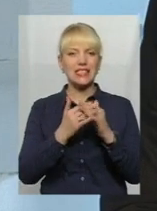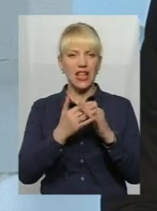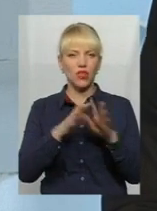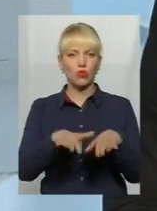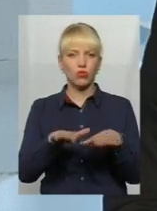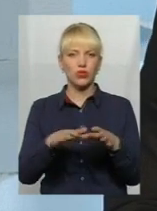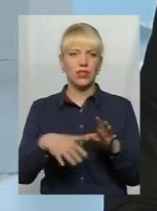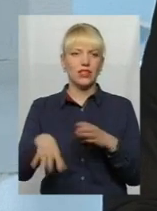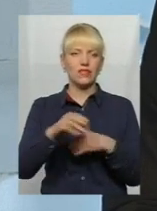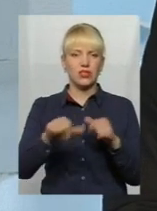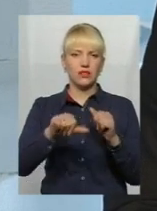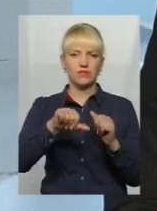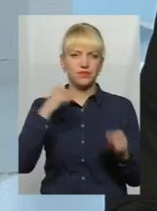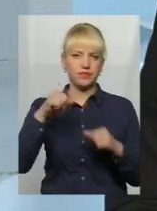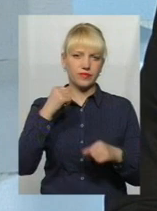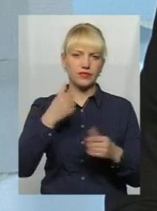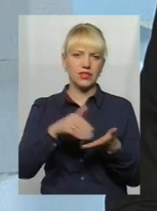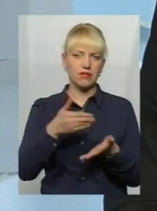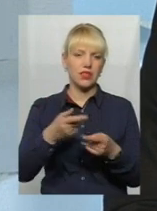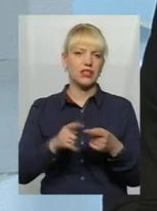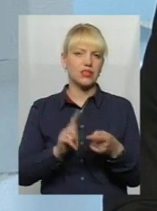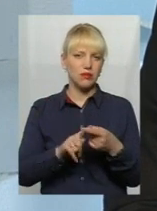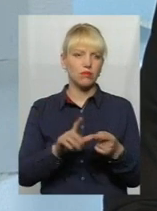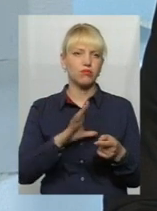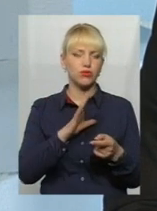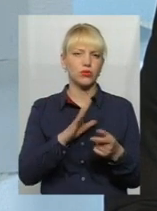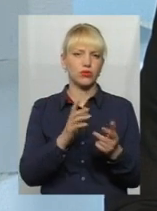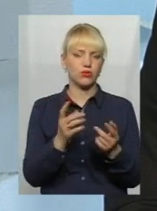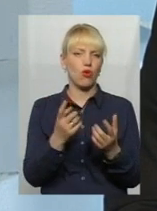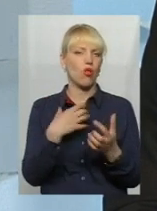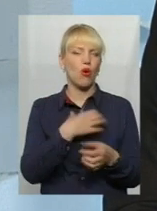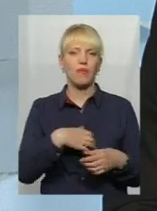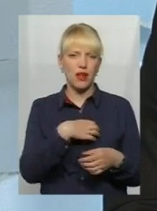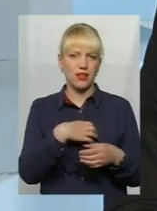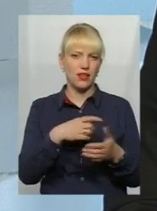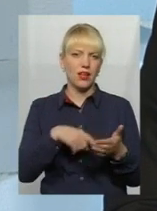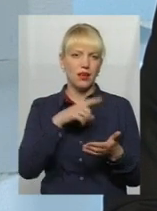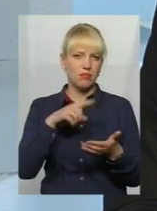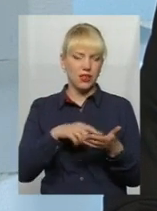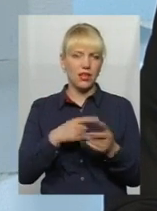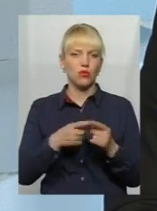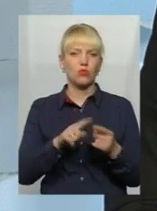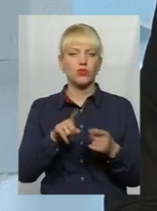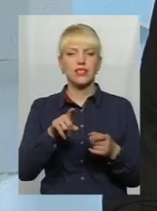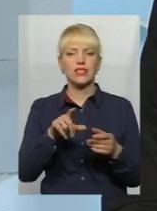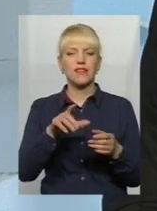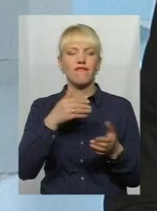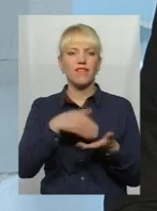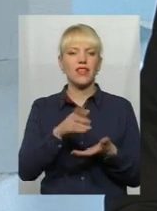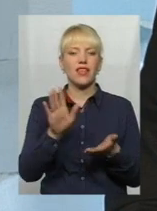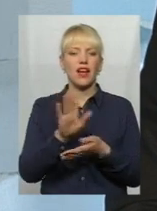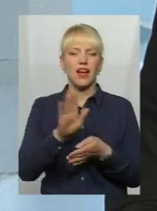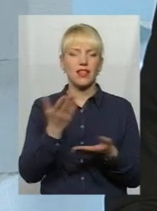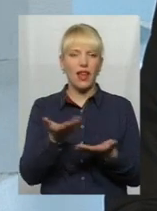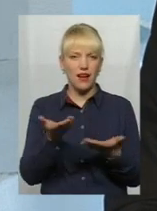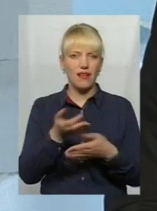поголів'я свиней. Тобто це досить таке глобальне питання, тому що людина може, ту саму свиню, яка захворіла, може бути,